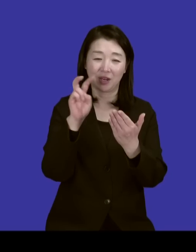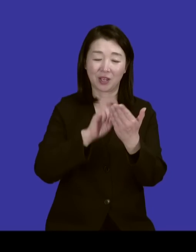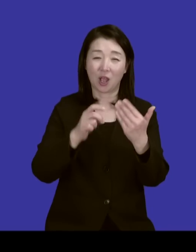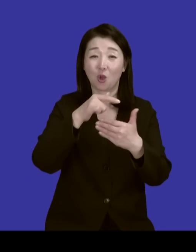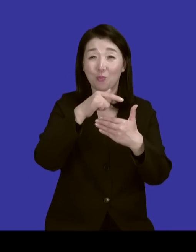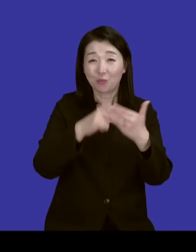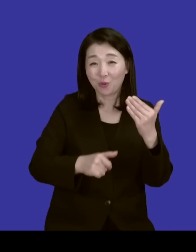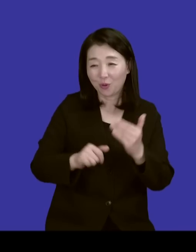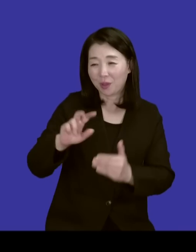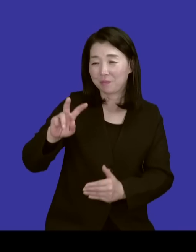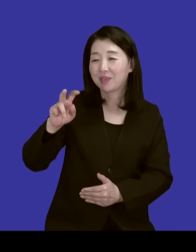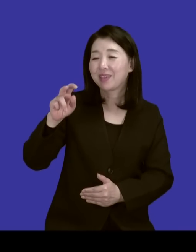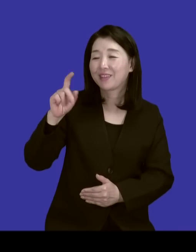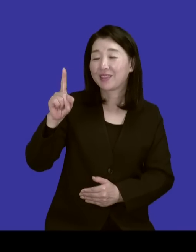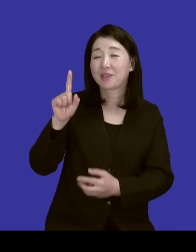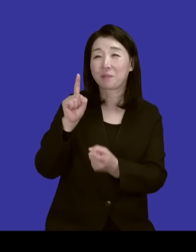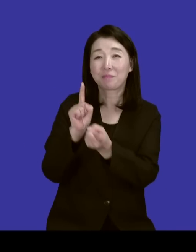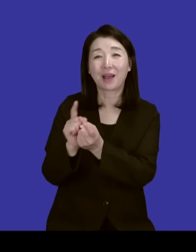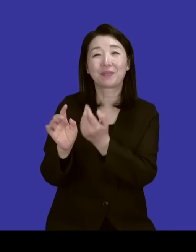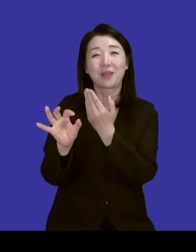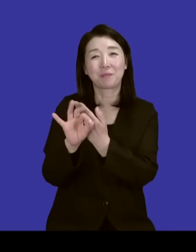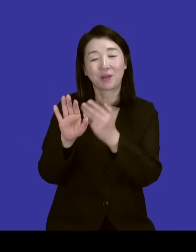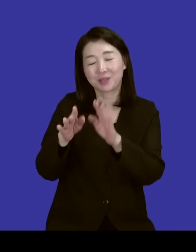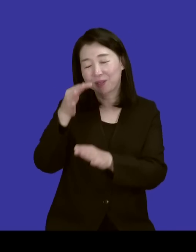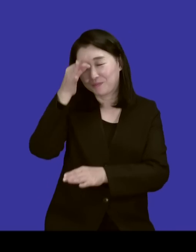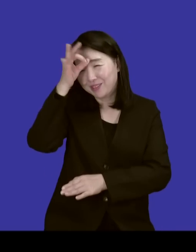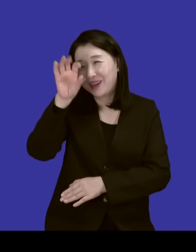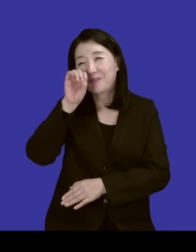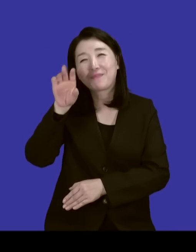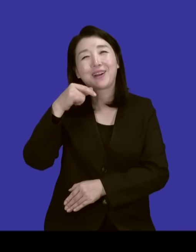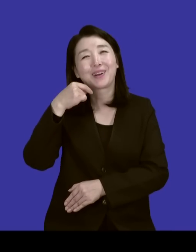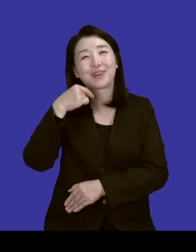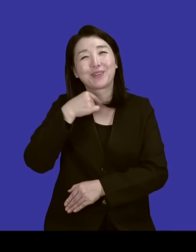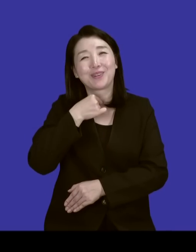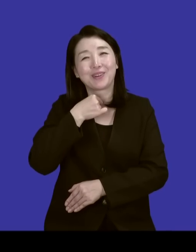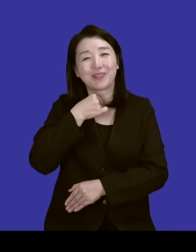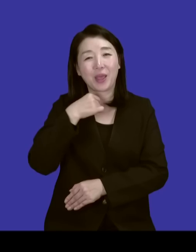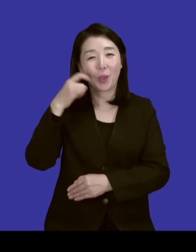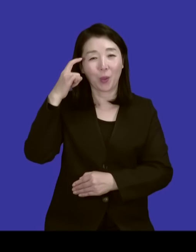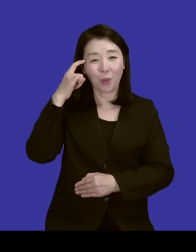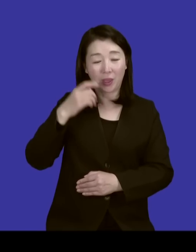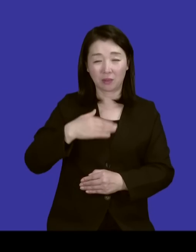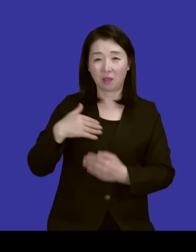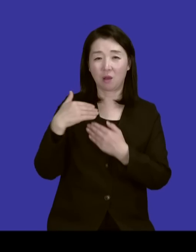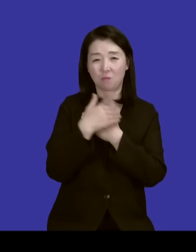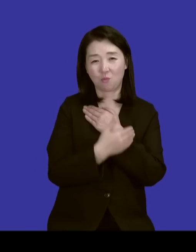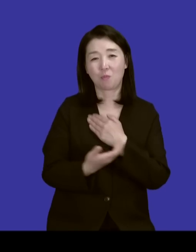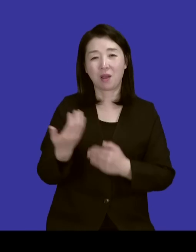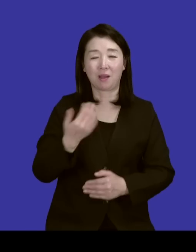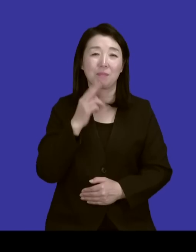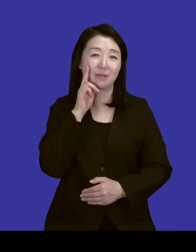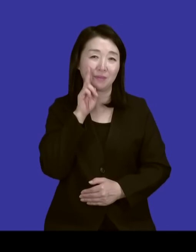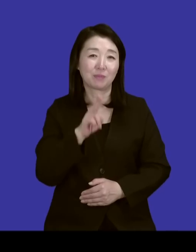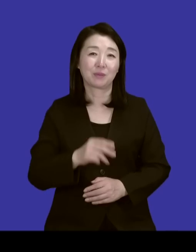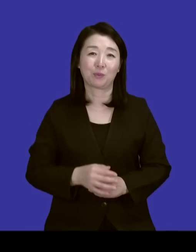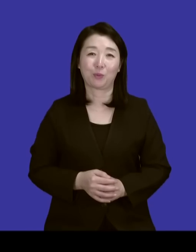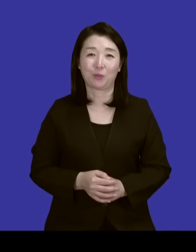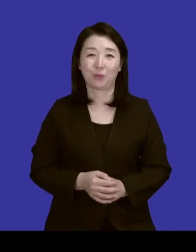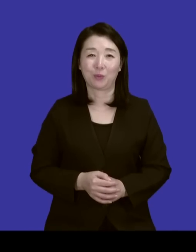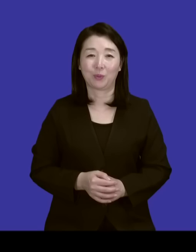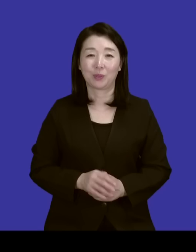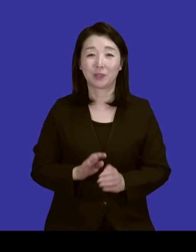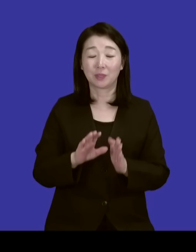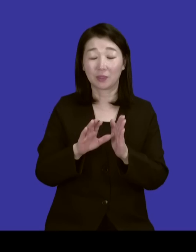그분을 만나면 지금에도 제가 그 사과의 말씀을 드리고 싶은데 제가 굉장히 몸이 아팠어요. 네. 그 당시에는